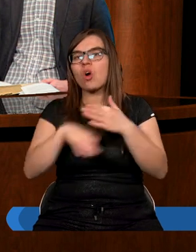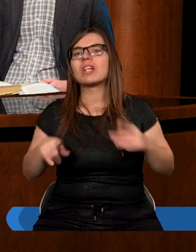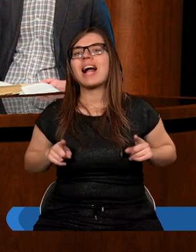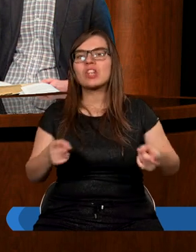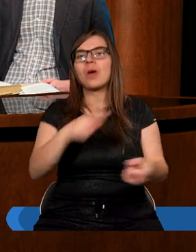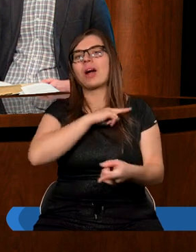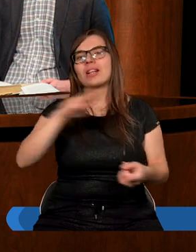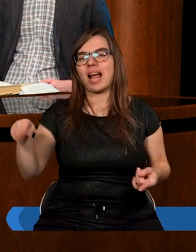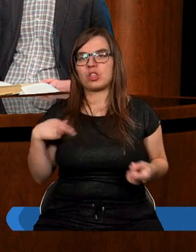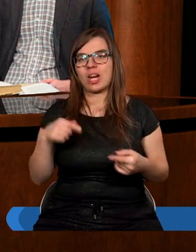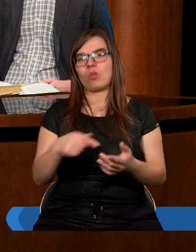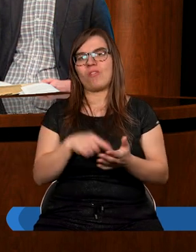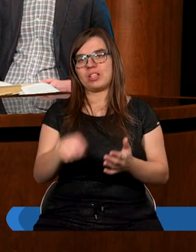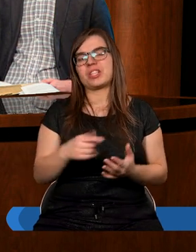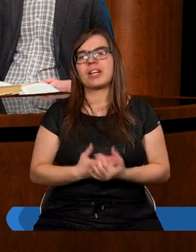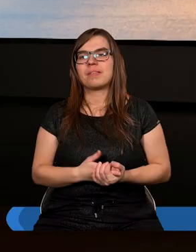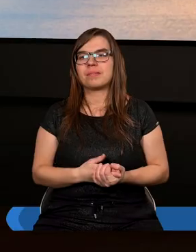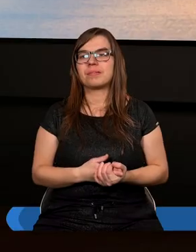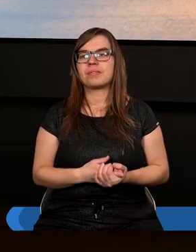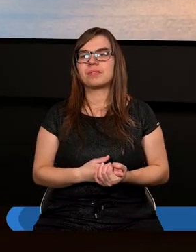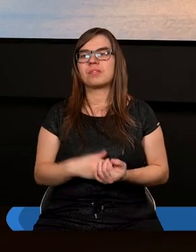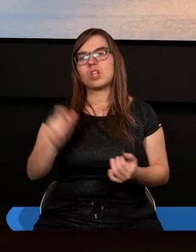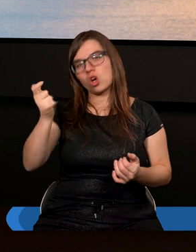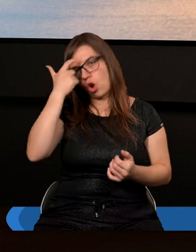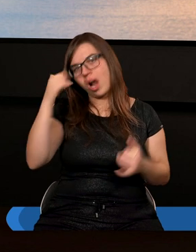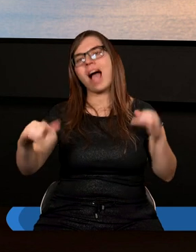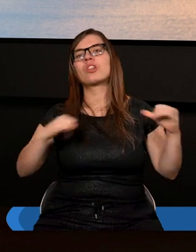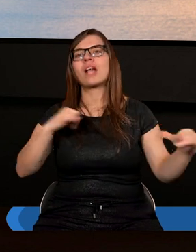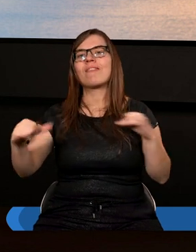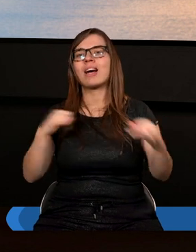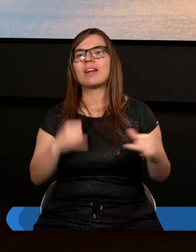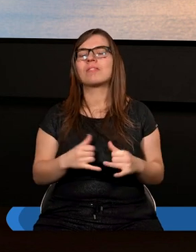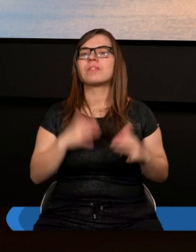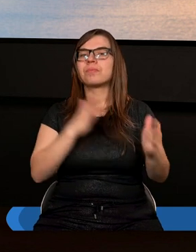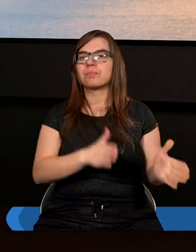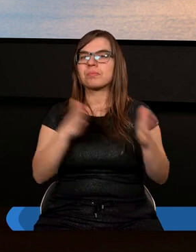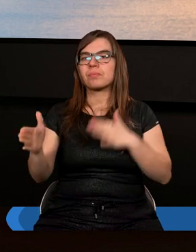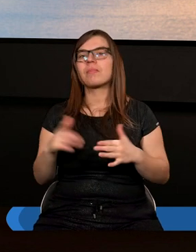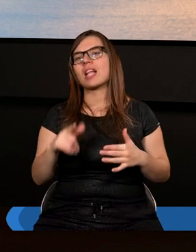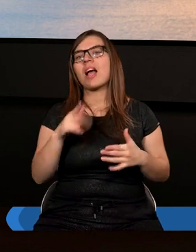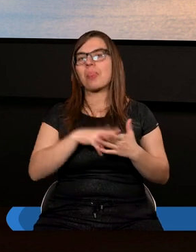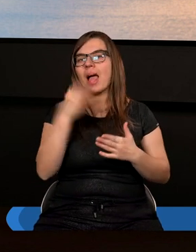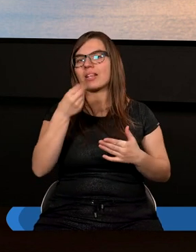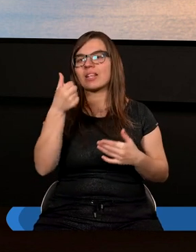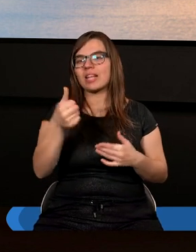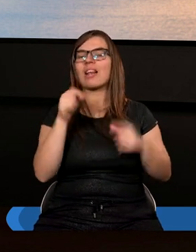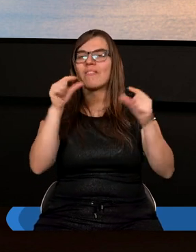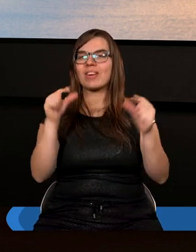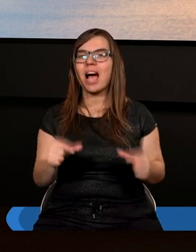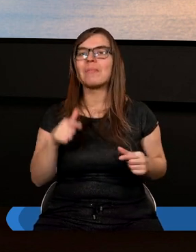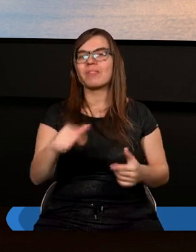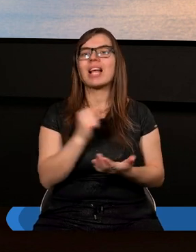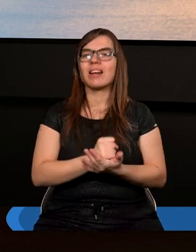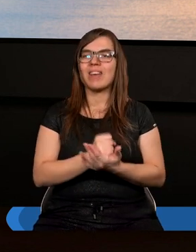naszego zbawienia. Rola szafarstwa. Spójrzmy na jeszcze jeden fragment w tym kontekście.